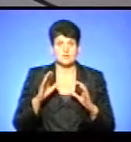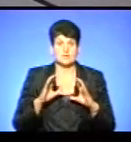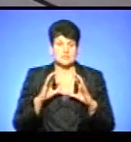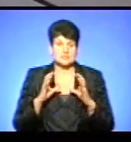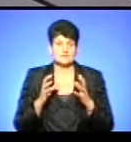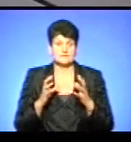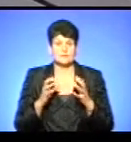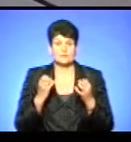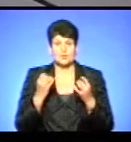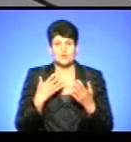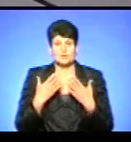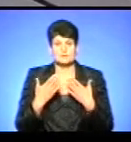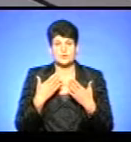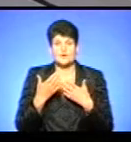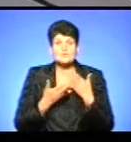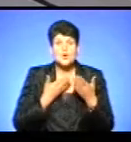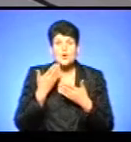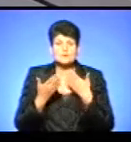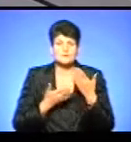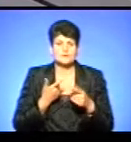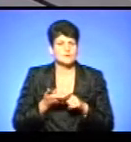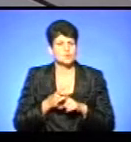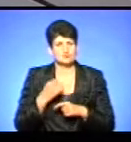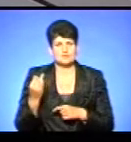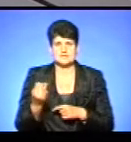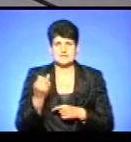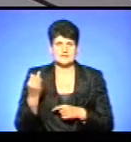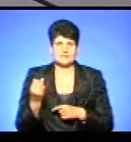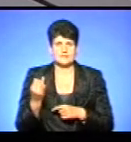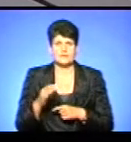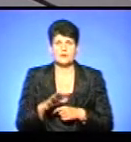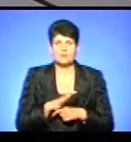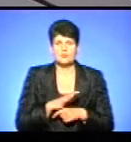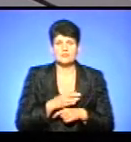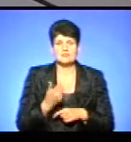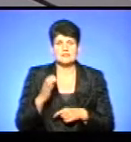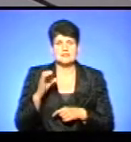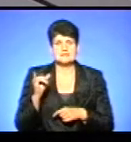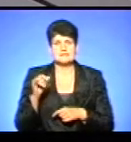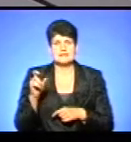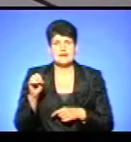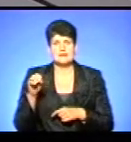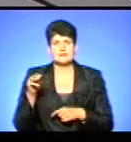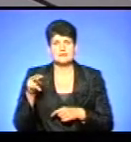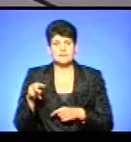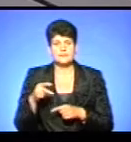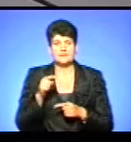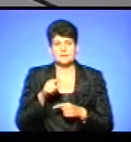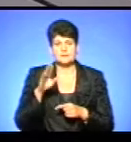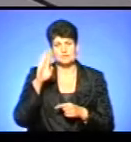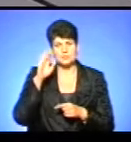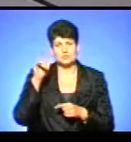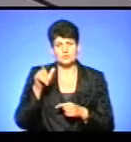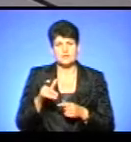і просто спілкуватися, розпитувати, це дуже цікаво. Були ми в Сіатлі, то там був чоловік, то він має свою